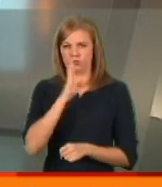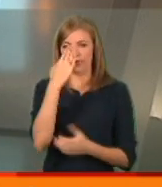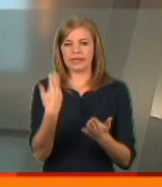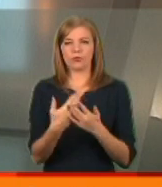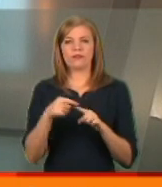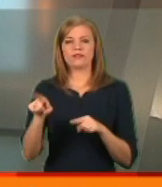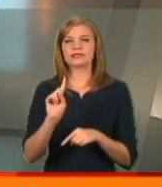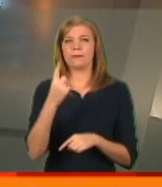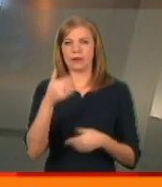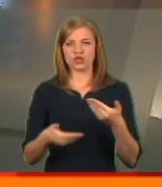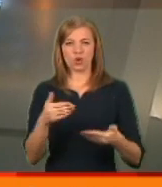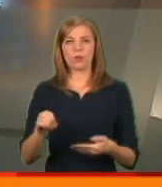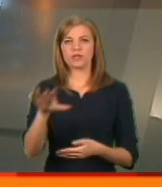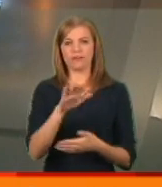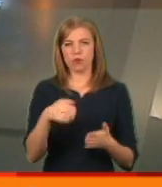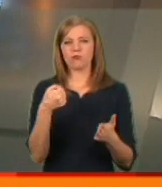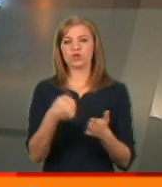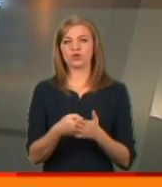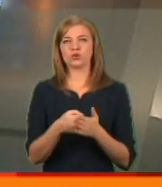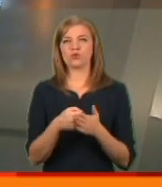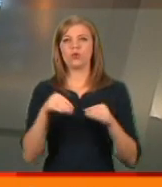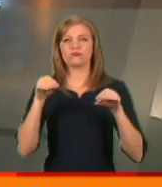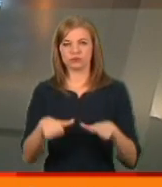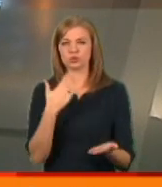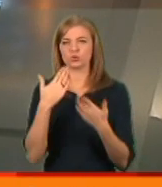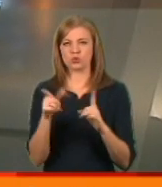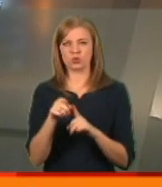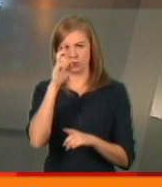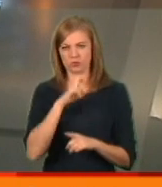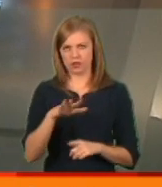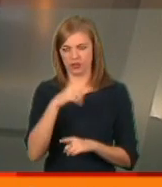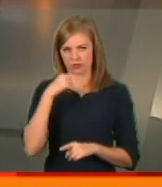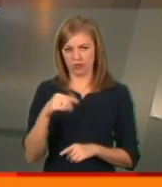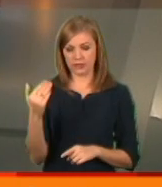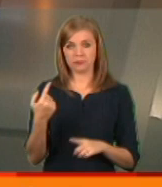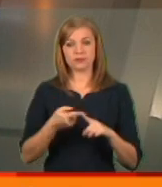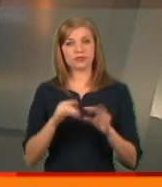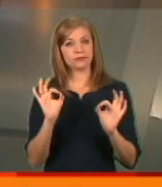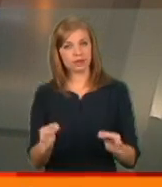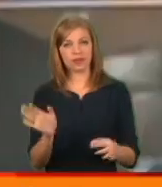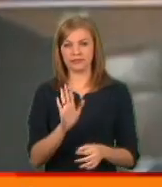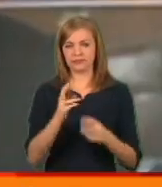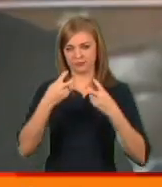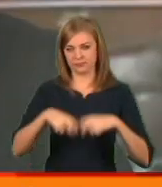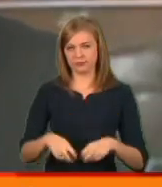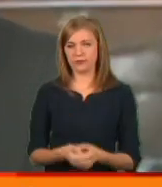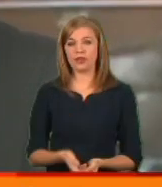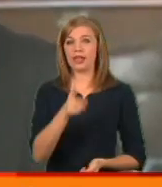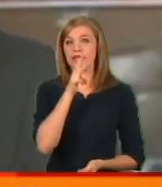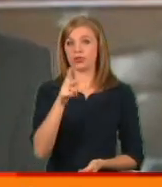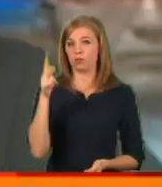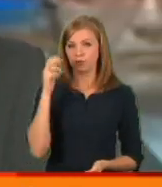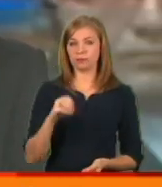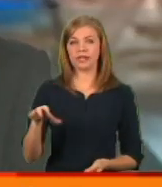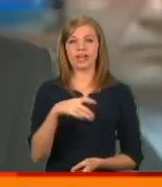Мовляв, це перший крок Європи до налагодження стосунків із країною-агресоркою. Чи це так? З'ясуємо. Три роки